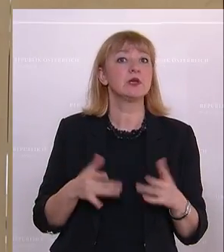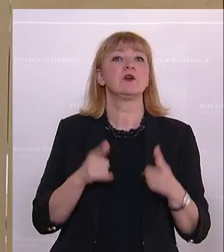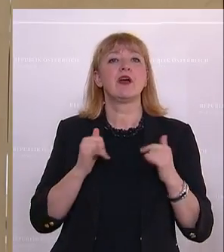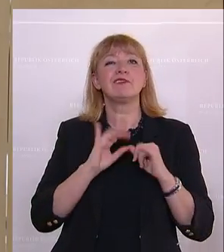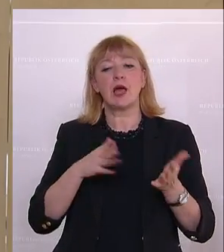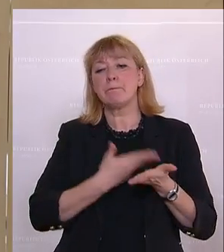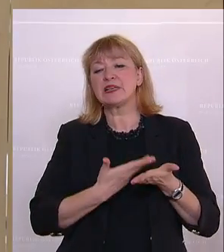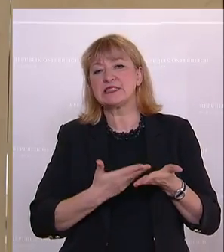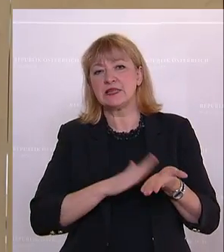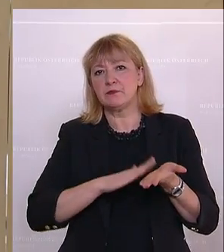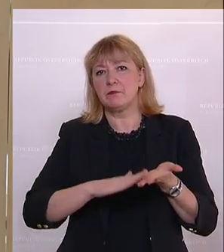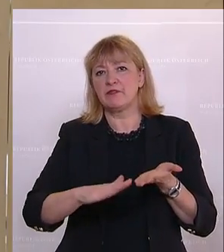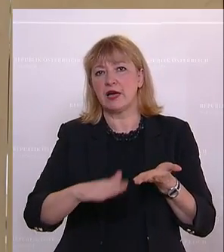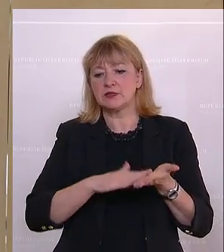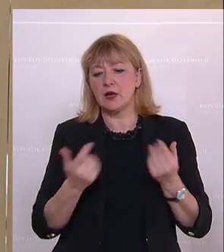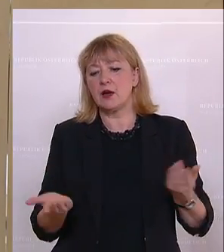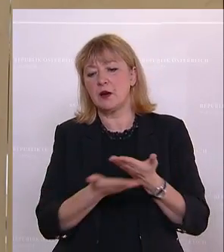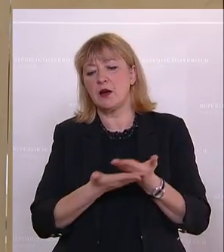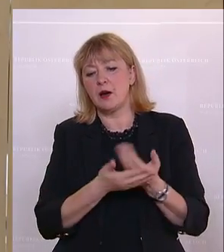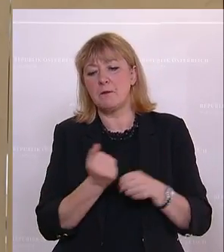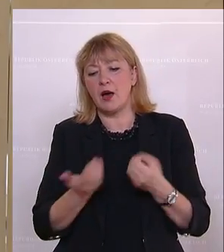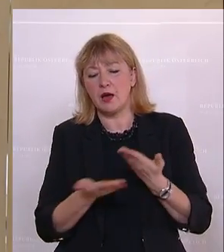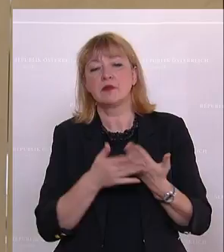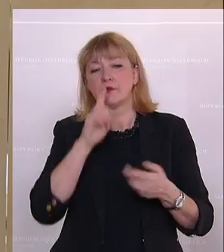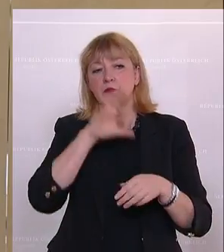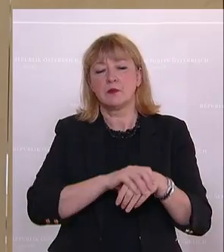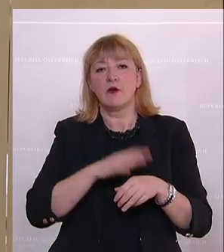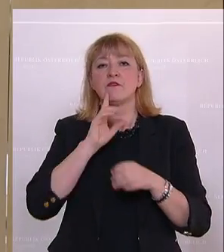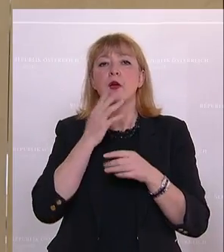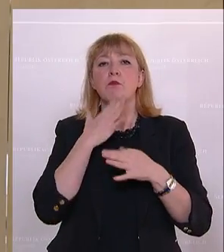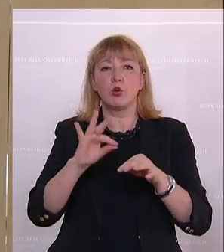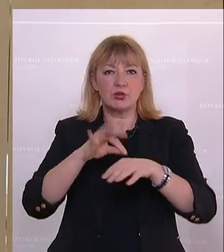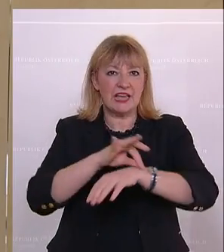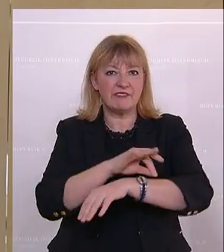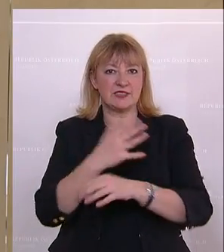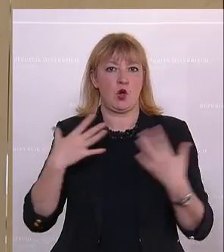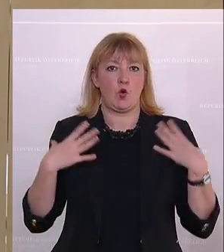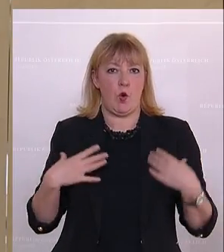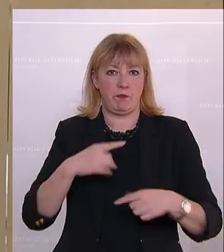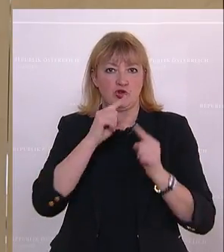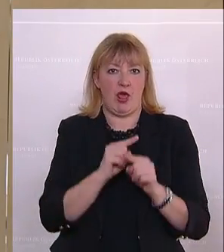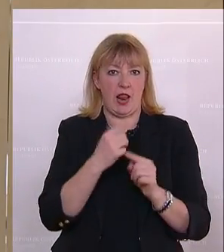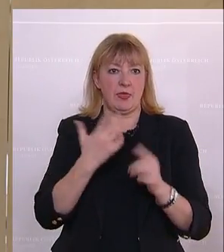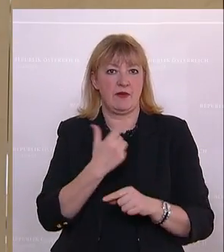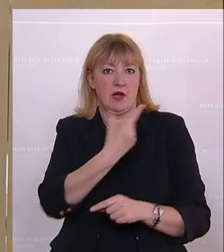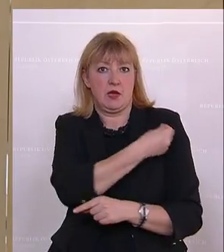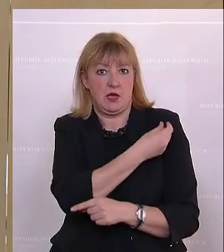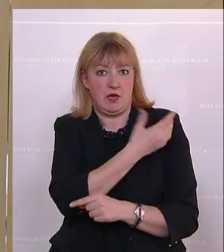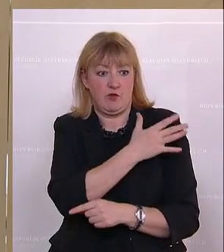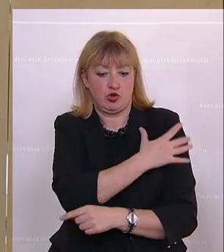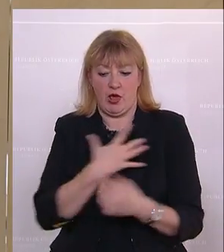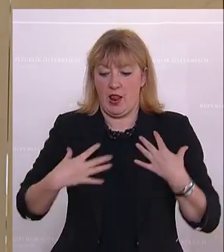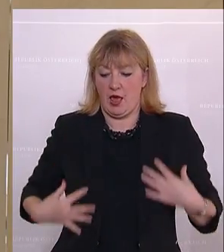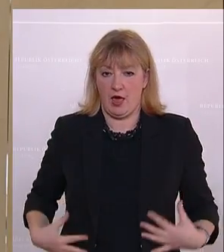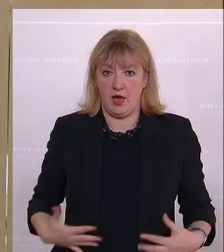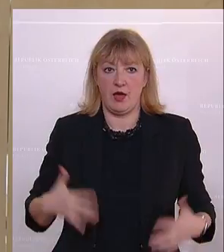evidenzbasiert weiterentwickeln? Und die sind draufgekommen, dass die Blutgefäße an den Körperstellen, die für die Injektion von Impfstoffen empfohlen sind und